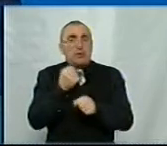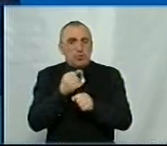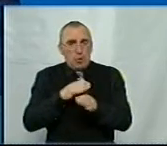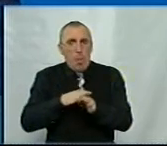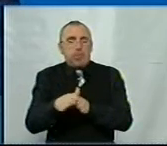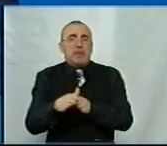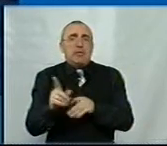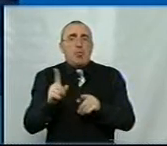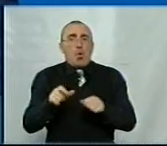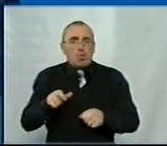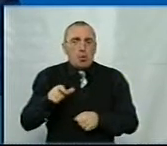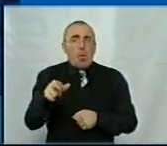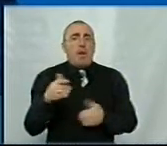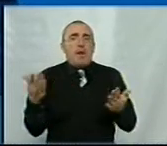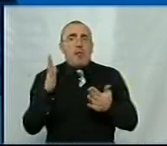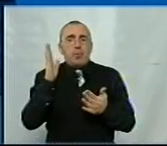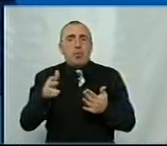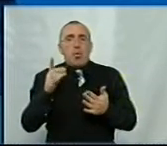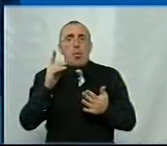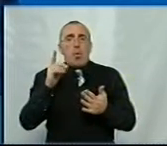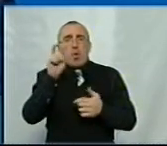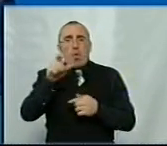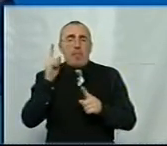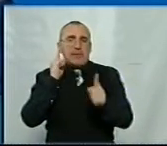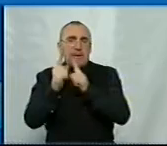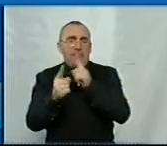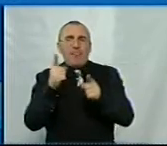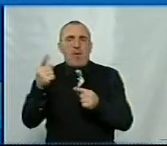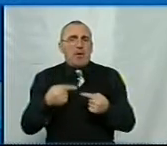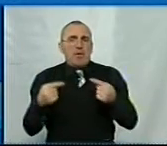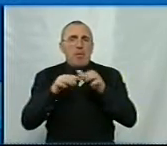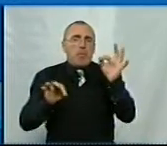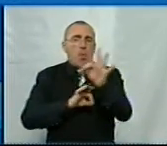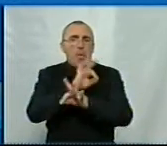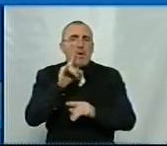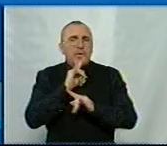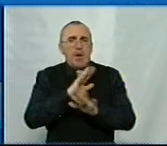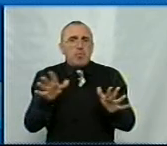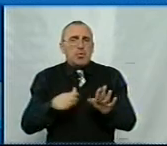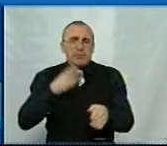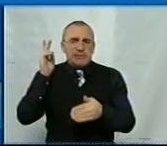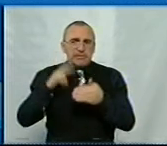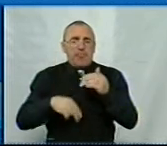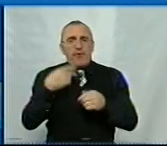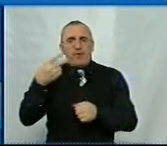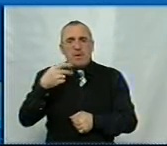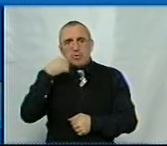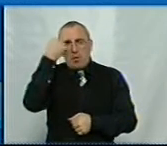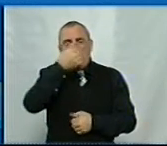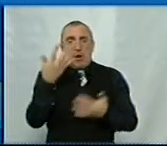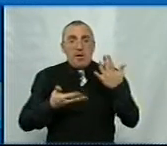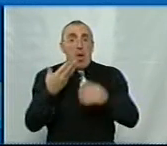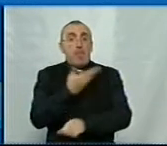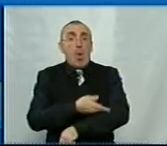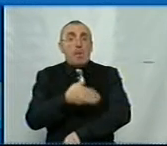дорогу, по якій піде громадський транспорт. У вас однозначно не буде проєктів, які не будуть завершені в 2020 році. Тобто, якщо це